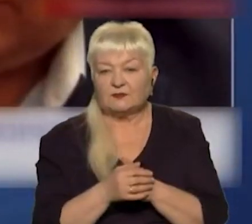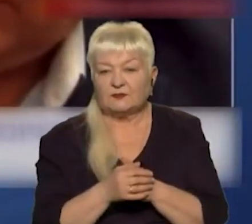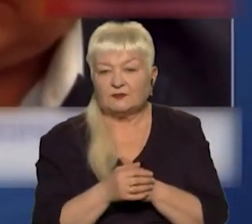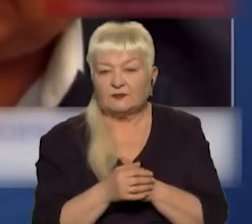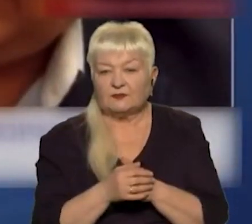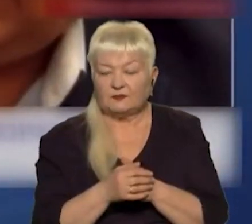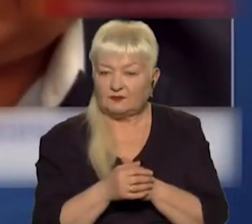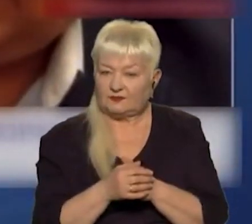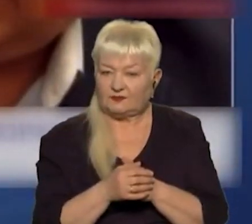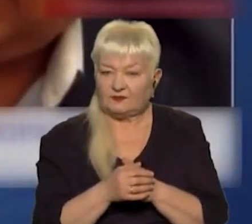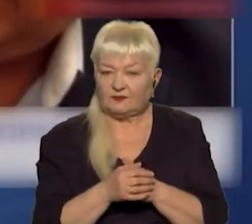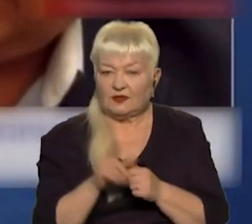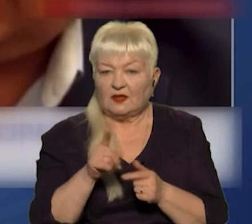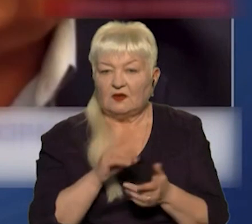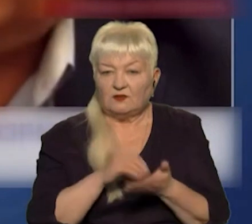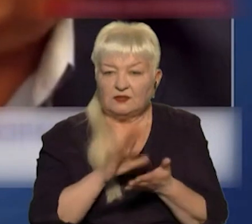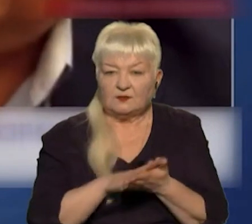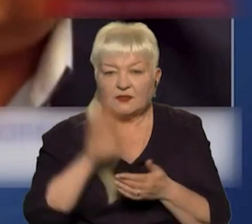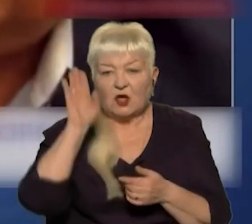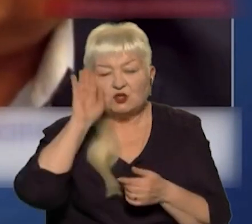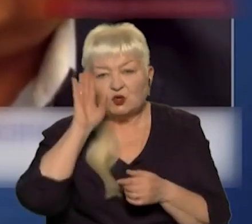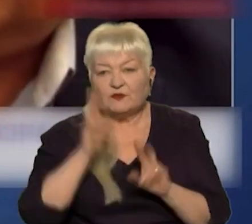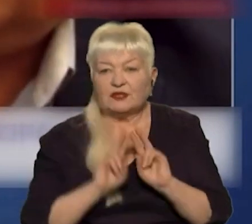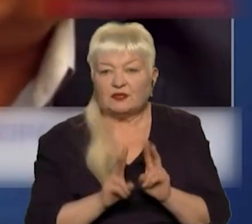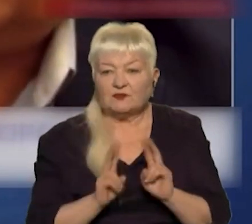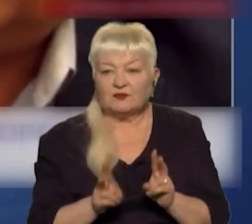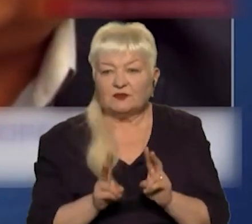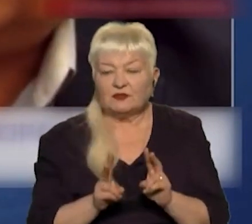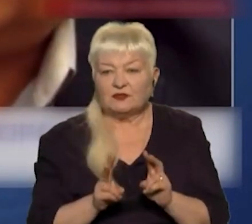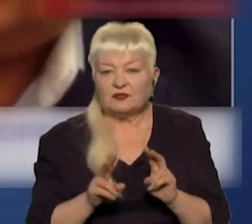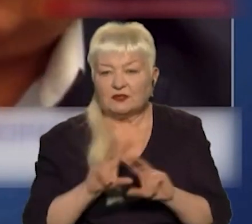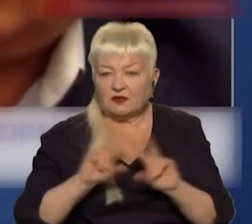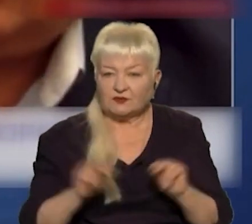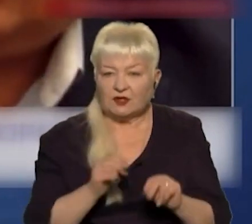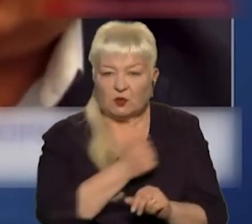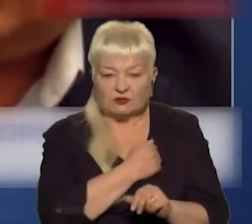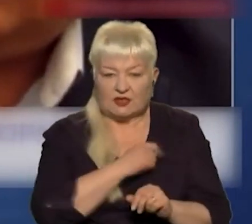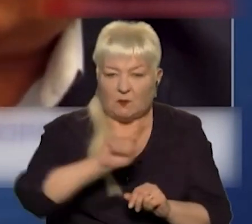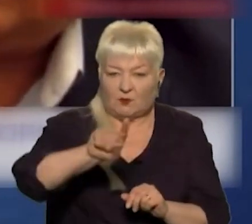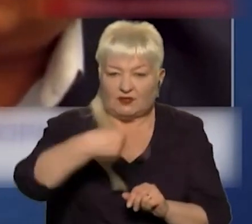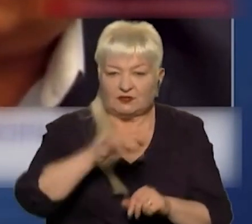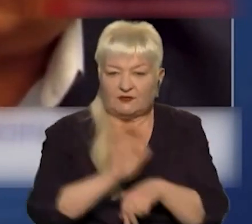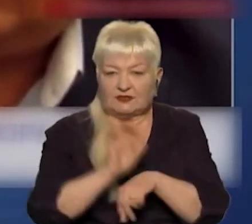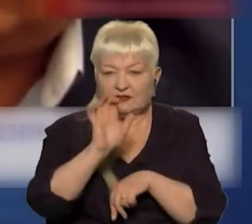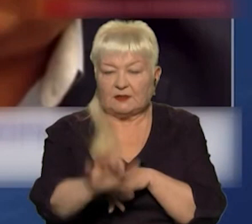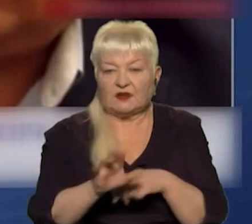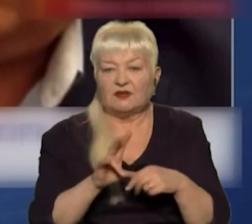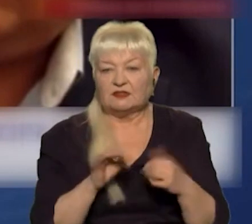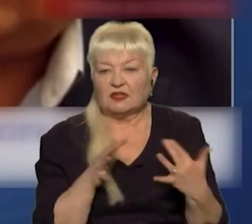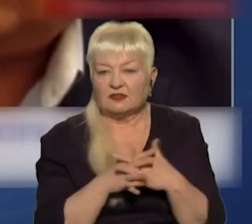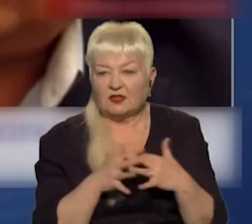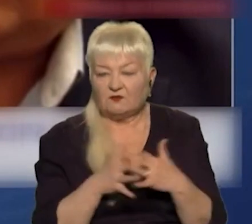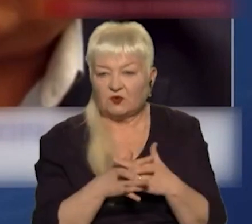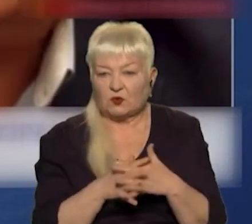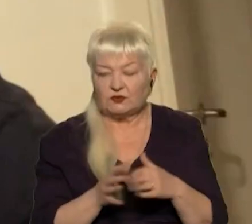Кримлі в чоловіків, для того, щоб їх далі мобілізувати і направляти на хрон, але й в